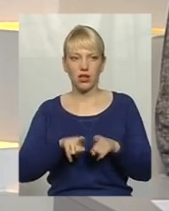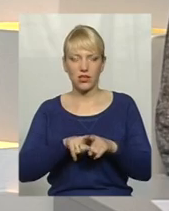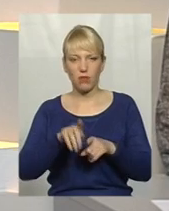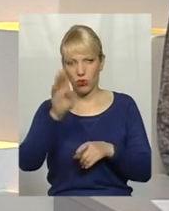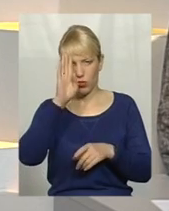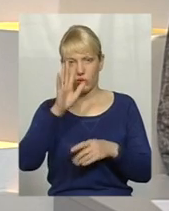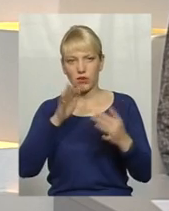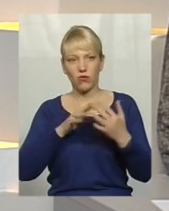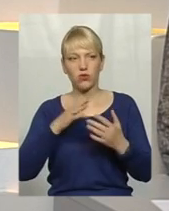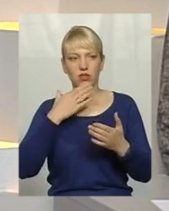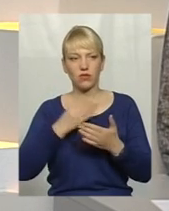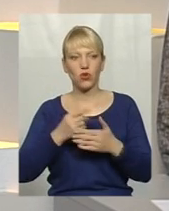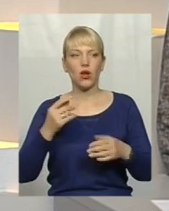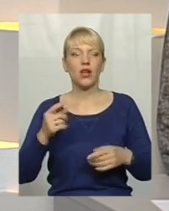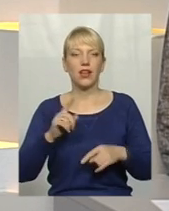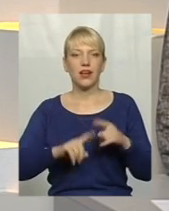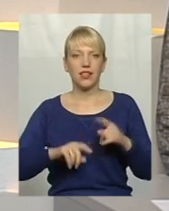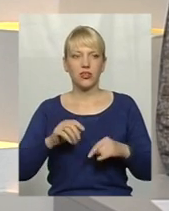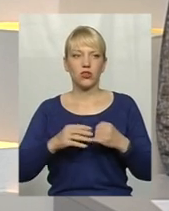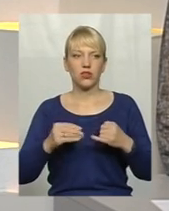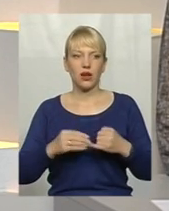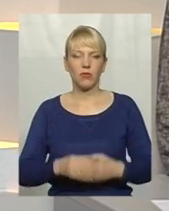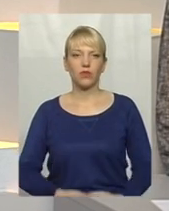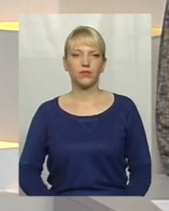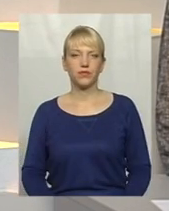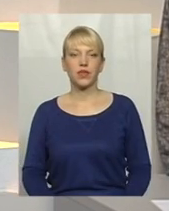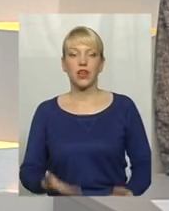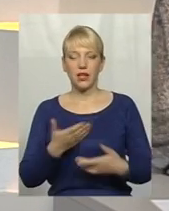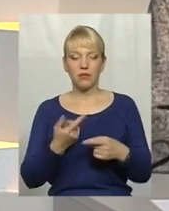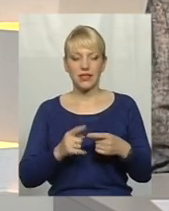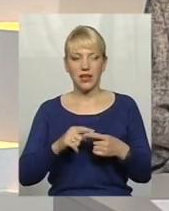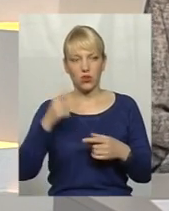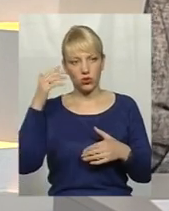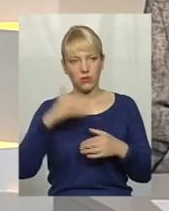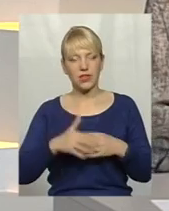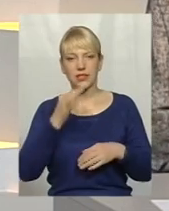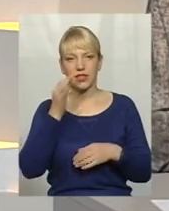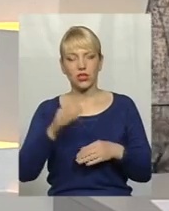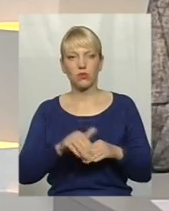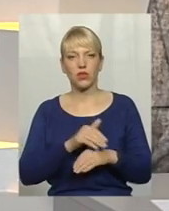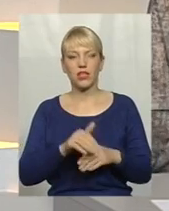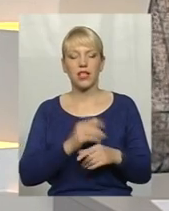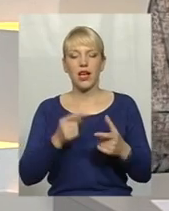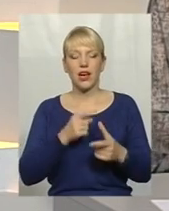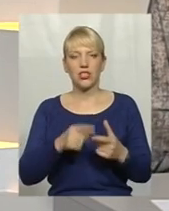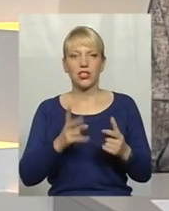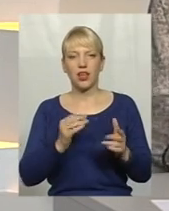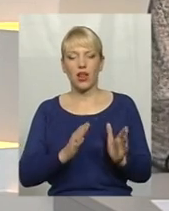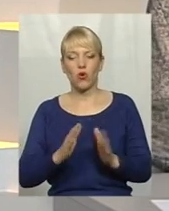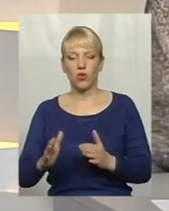воюють за свою рідну землю. Так, так, і вони це розуміють. Скажіть, будь ласка, а чи налагоджена